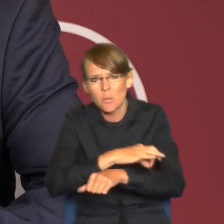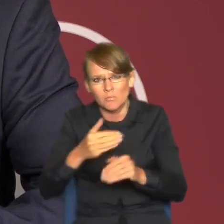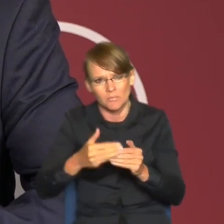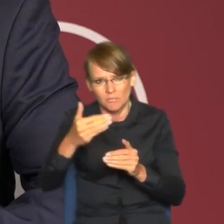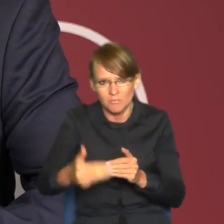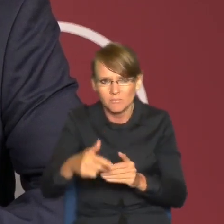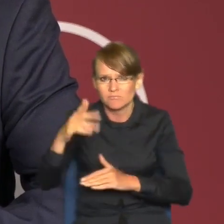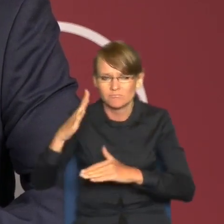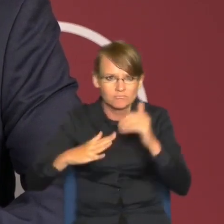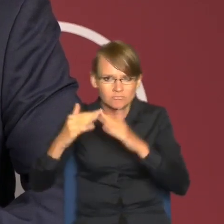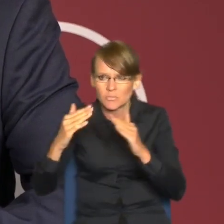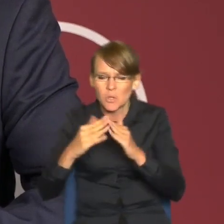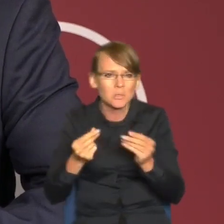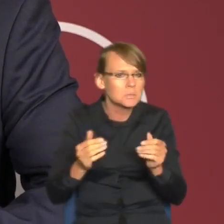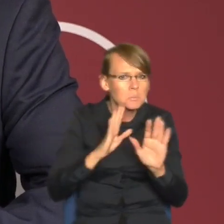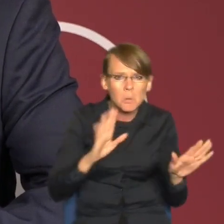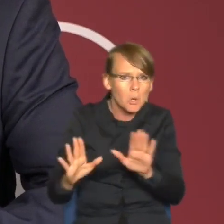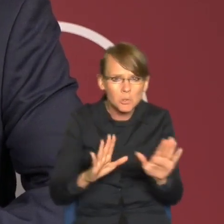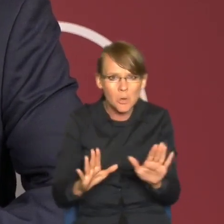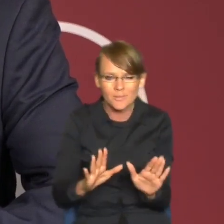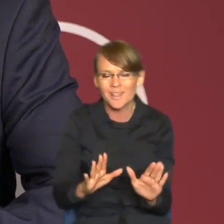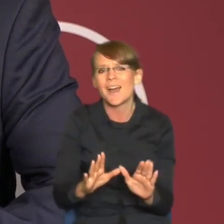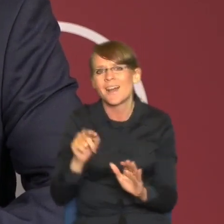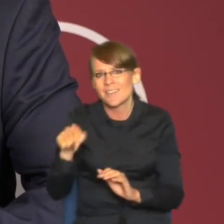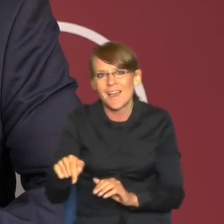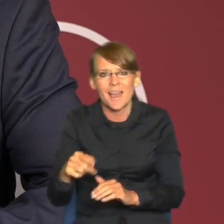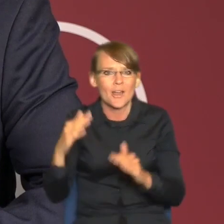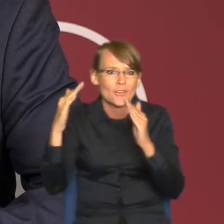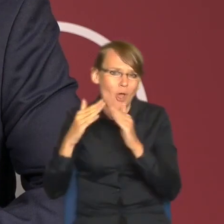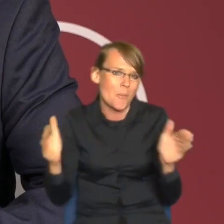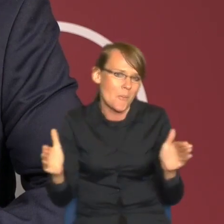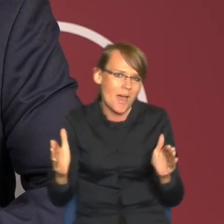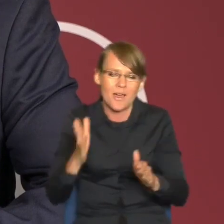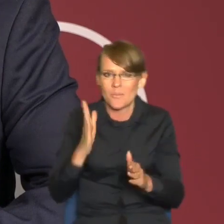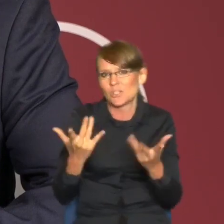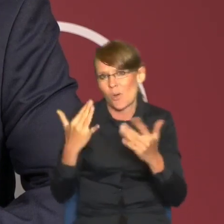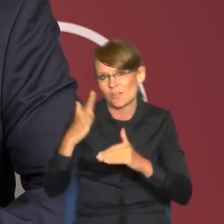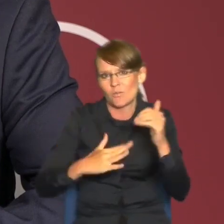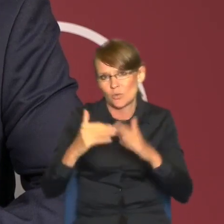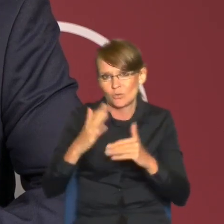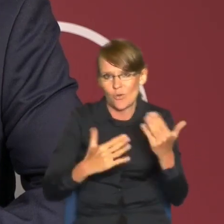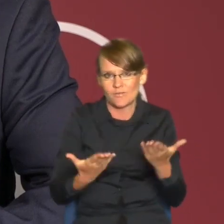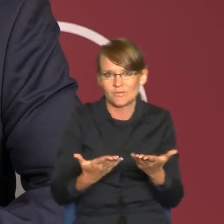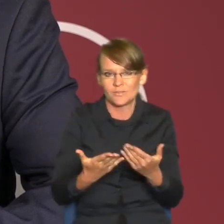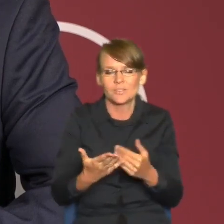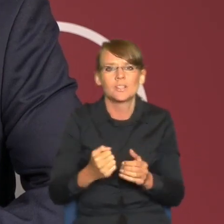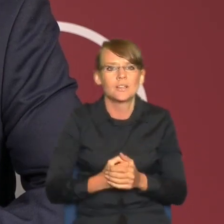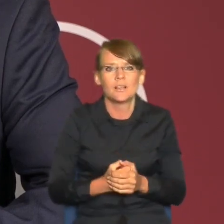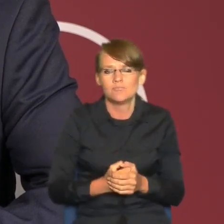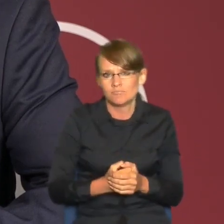jeszcze łatwiej budować te niewielkie domki, jak padają zapowieści w ramach